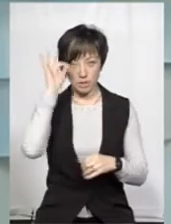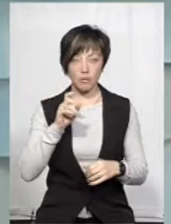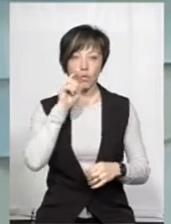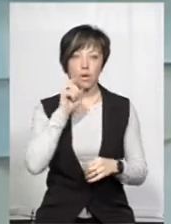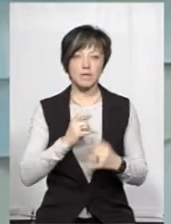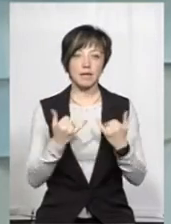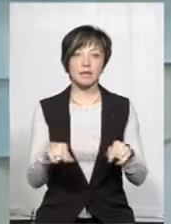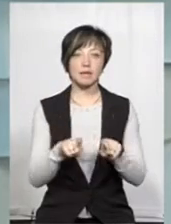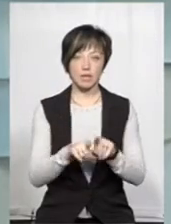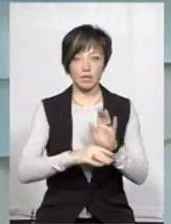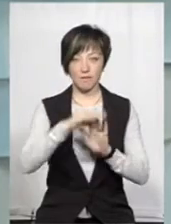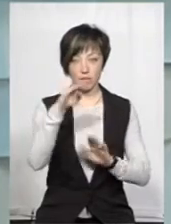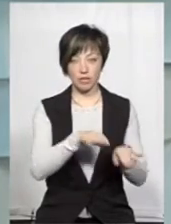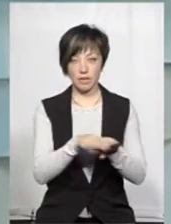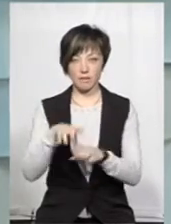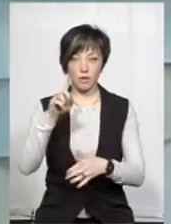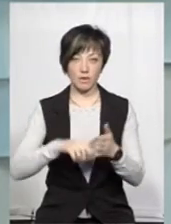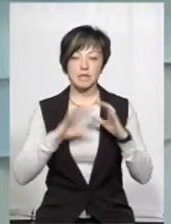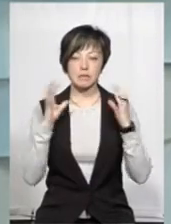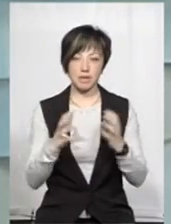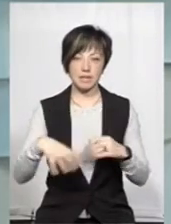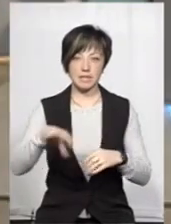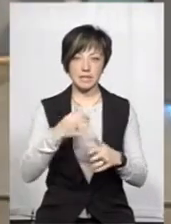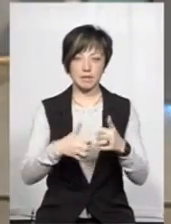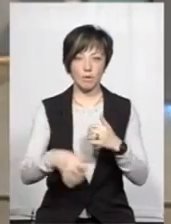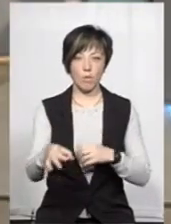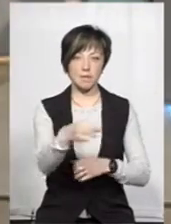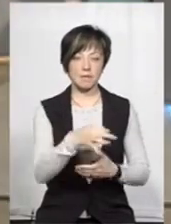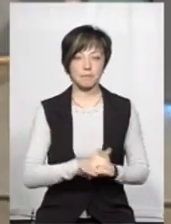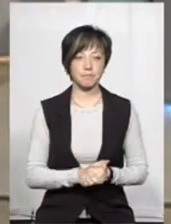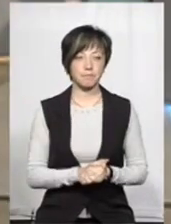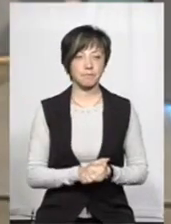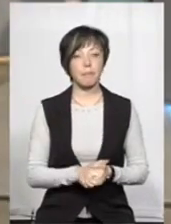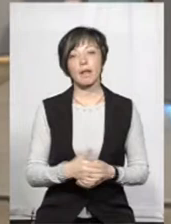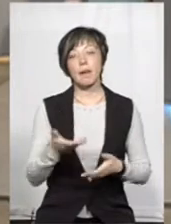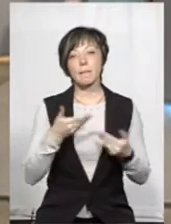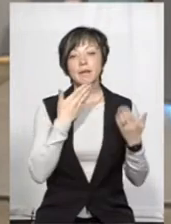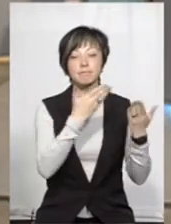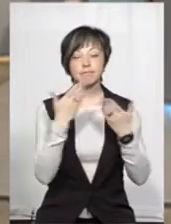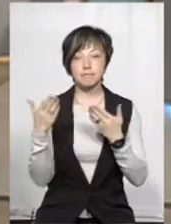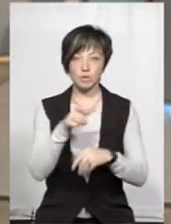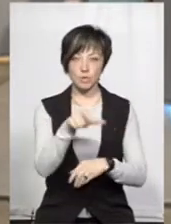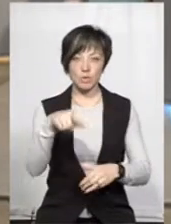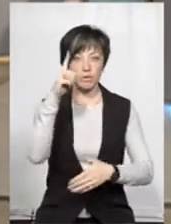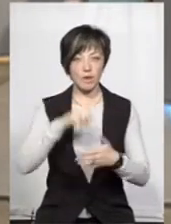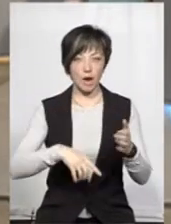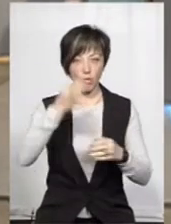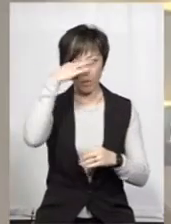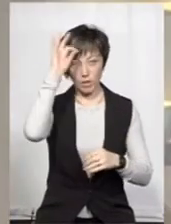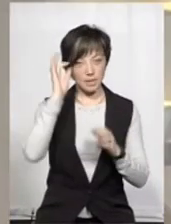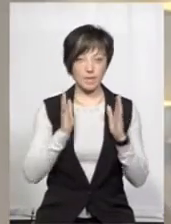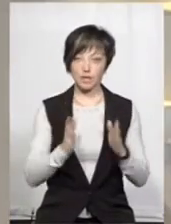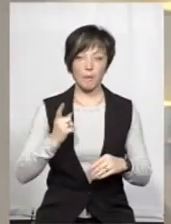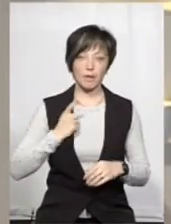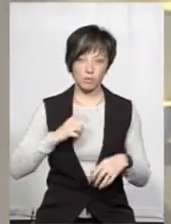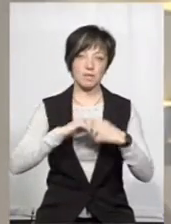в Україні зараз теж найвищий рівень довіри, вони зберіглися серед всіх областей. Ми поцікавилися у перехожих, наскільки довіряють поліції, не